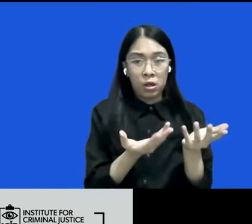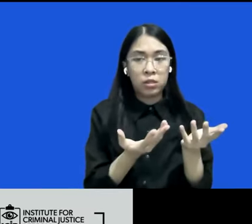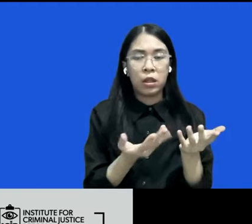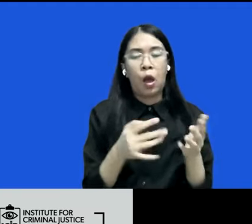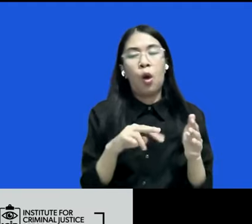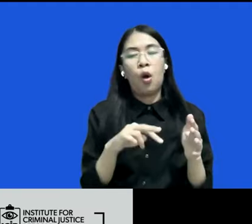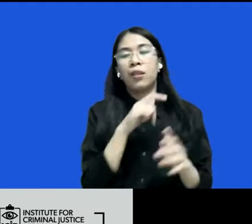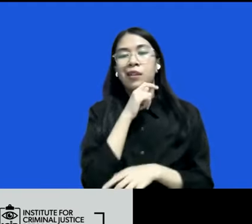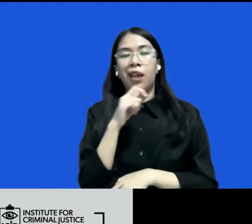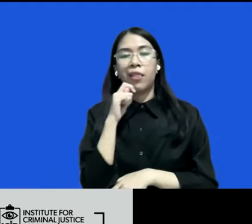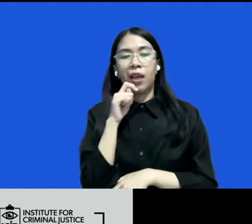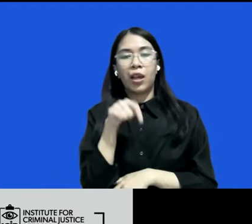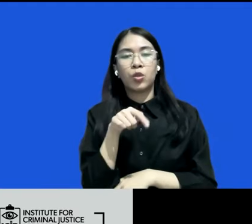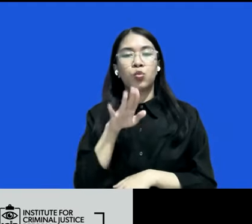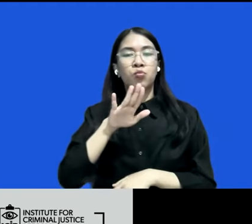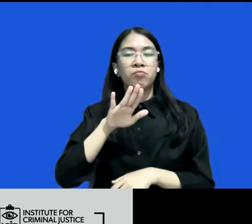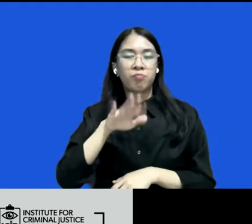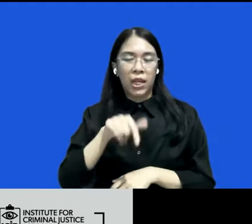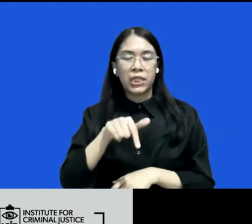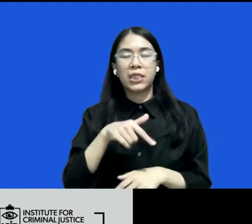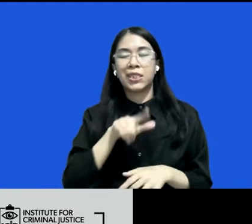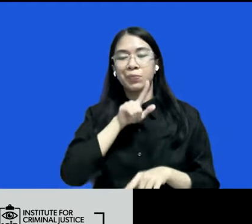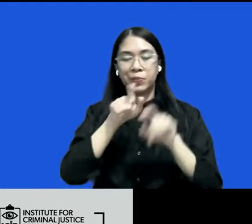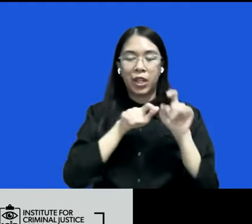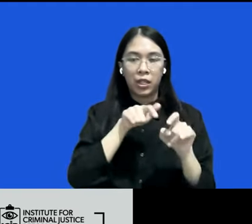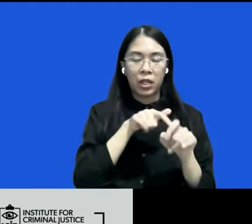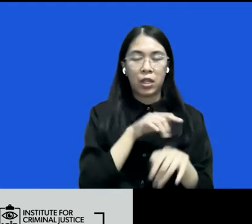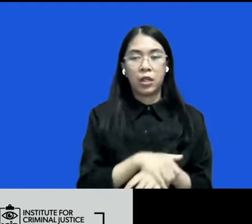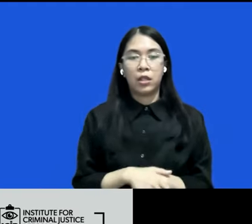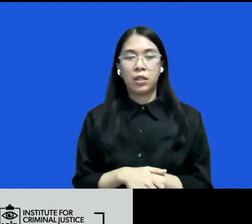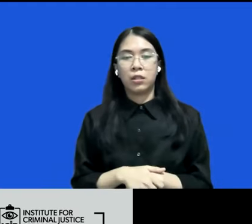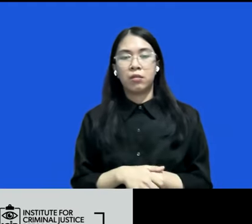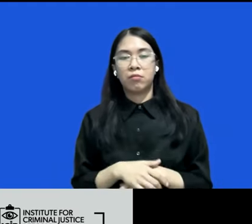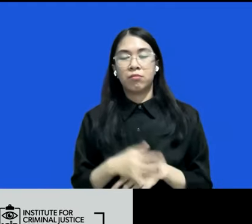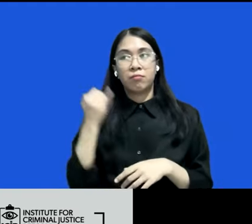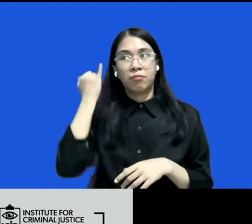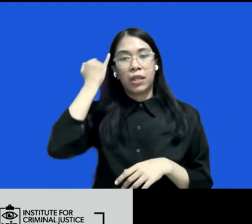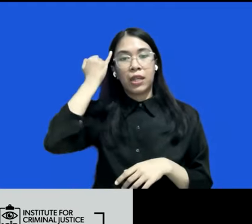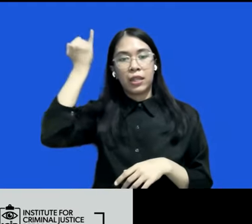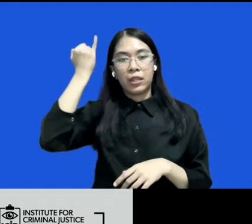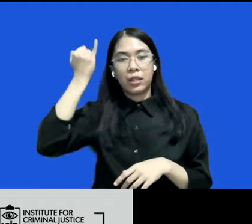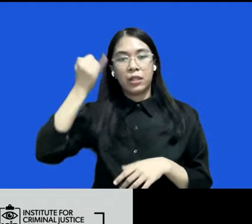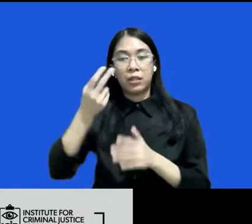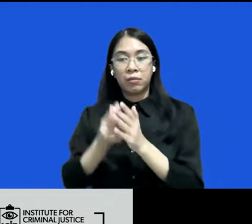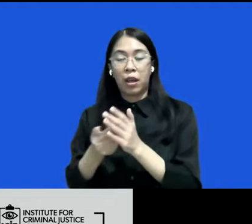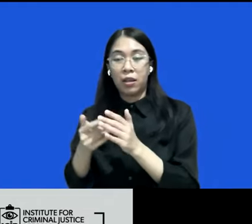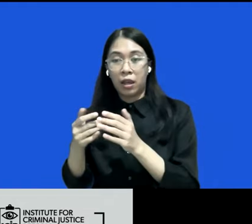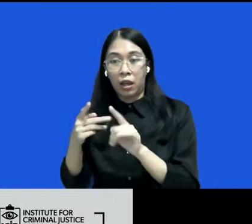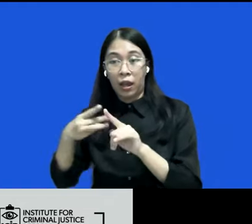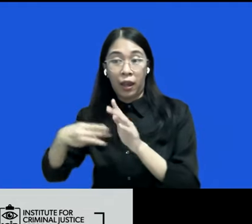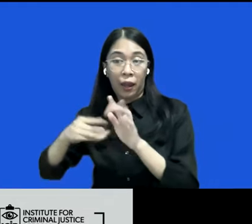masih jadi pertanyaan jadi gak sejalan tuh ide soal penghematan biaya dengan